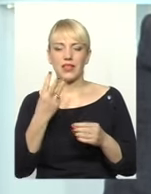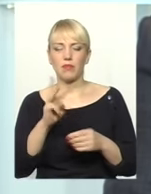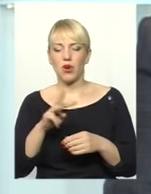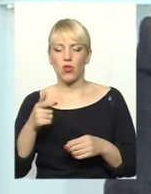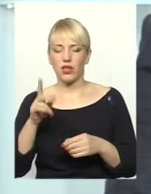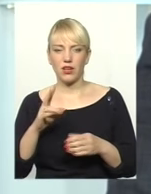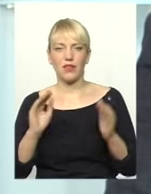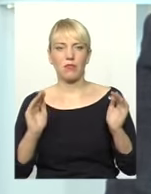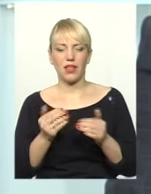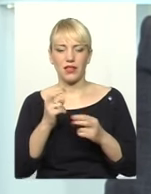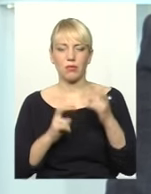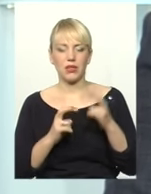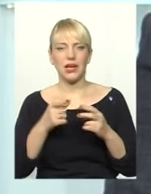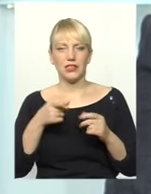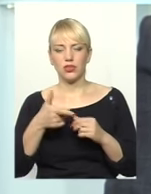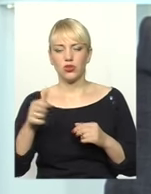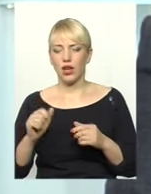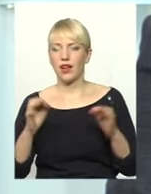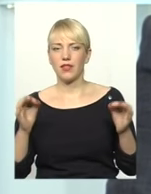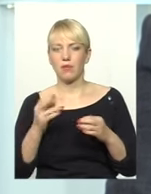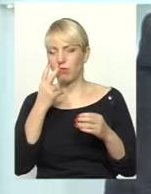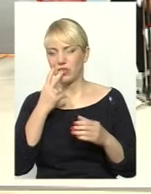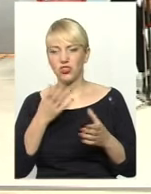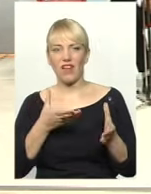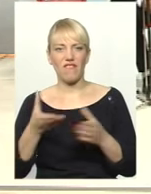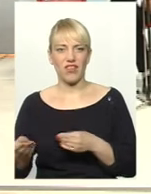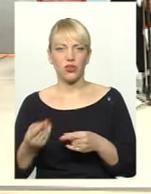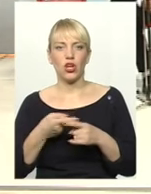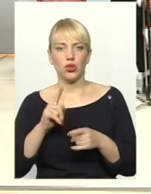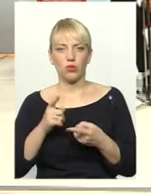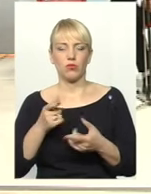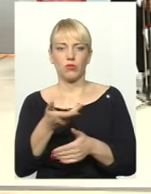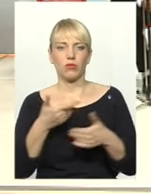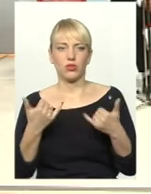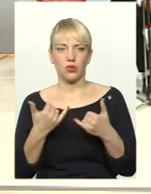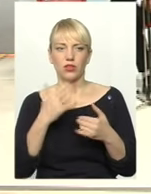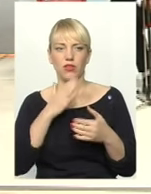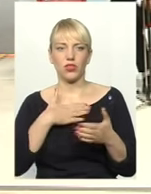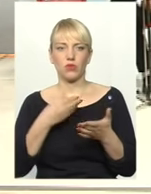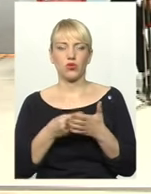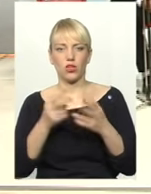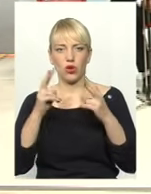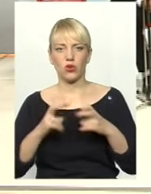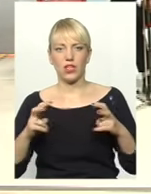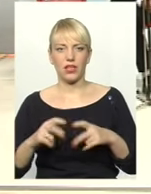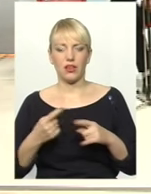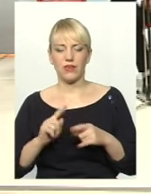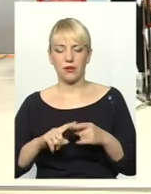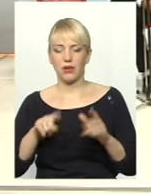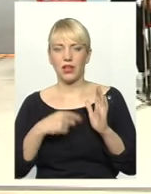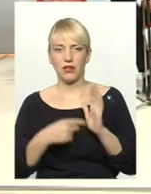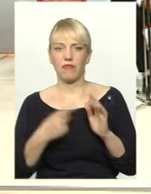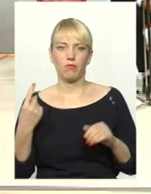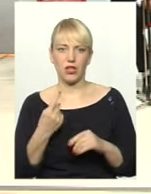з тисячу гектарів не побачить ніякого ефекту. Тому сьогодні наш бюджет розглядався. Це питання, в першу чергу, в